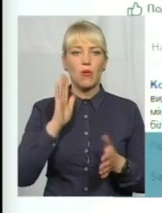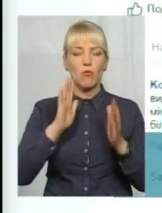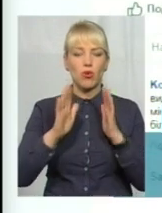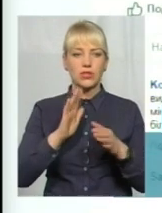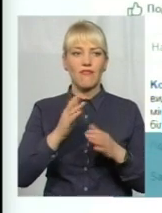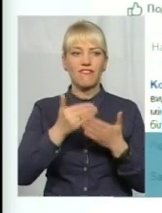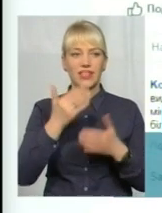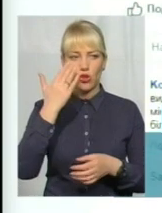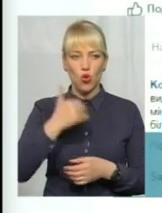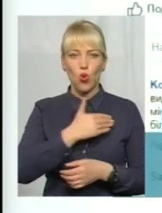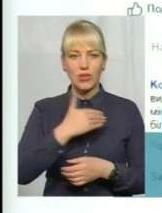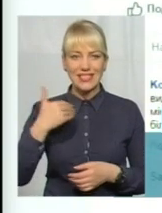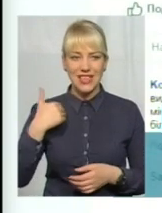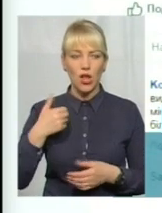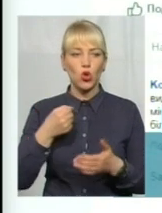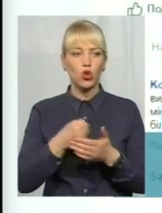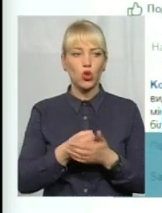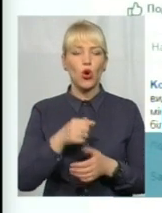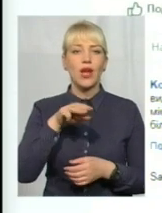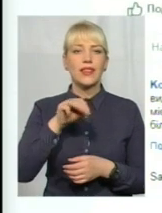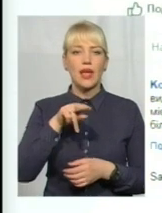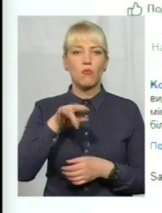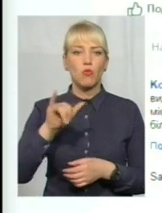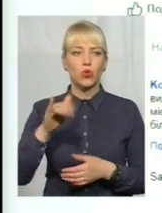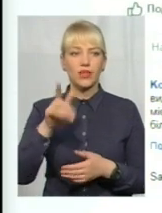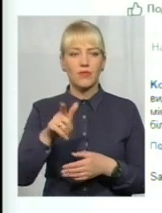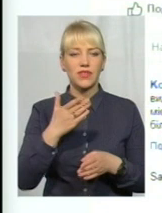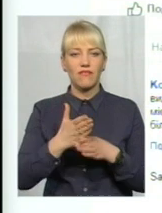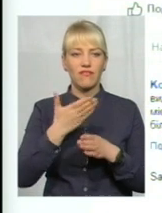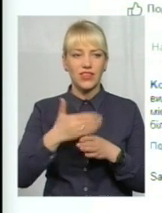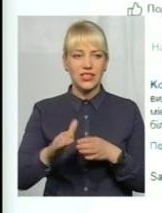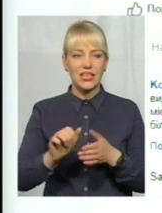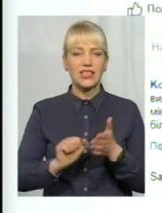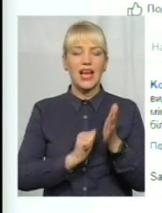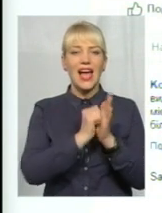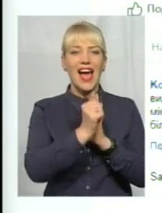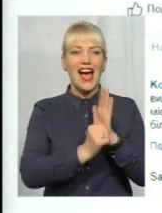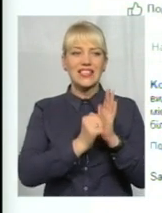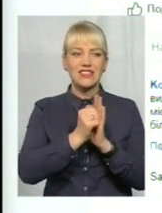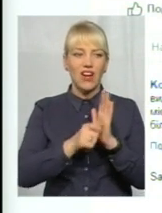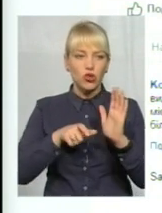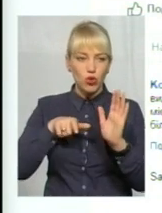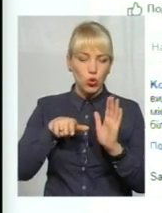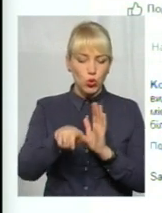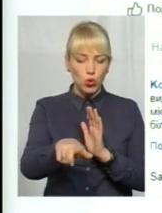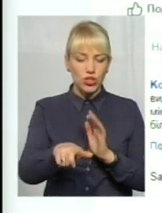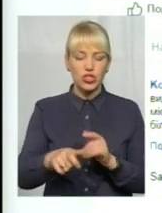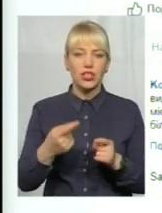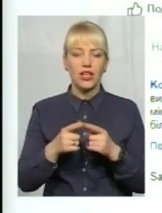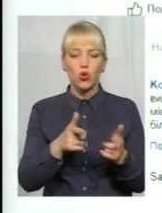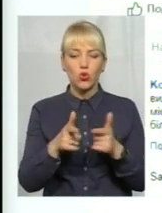від Костелу до Темпу, і там є виділена асфальтова доріжка вздовж дороги. Якраз готове місце для